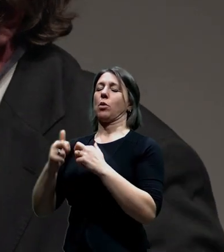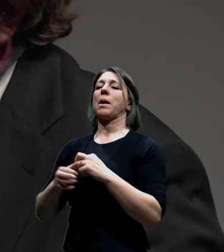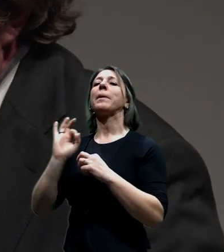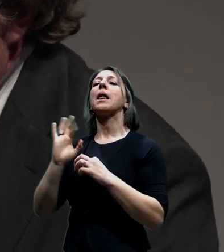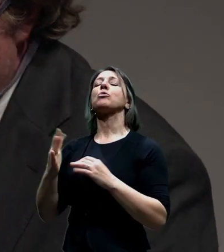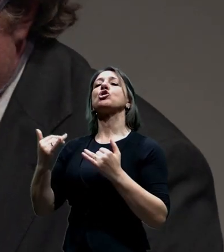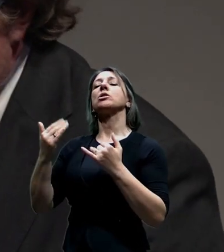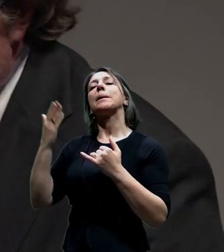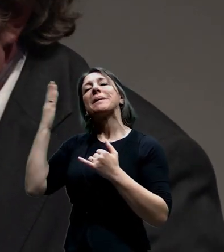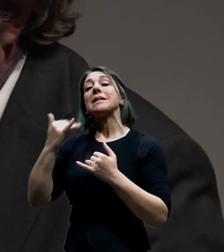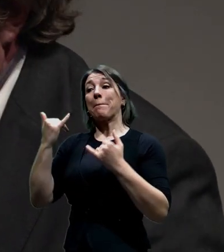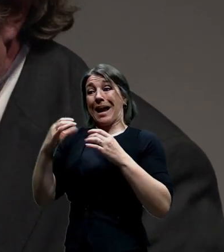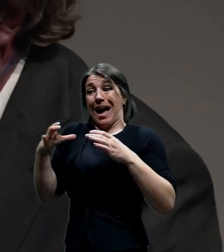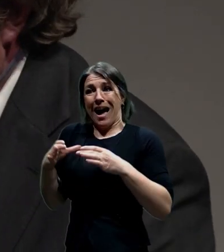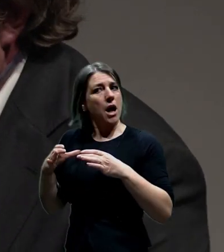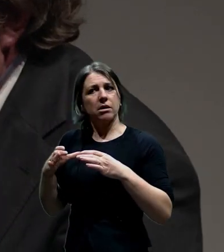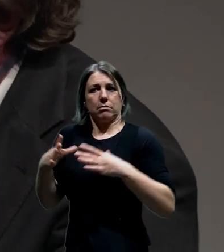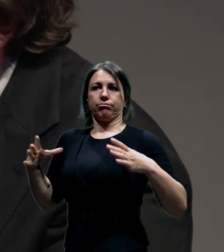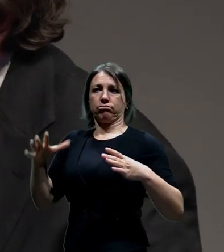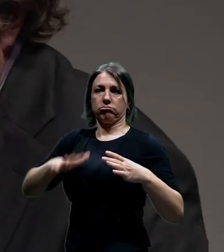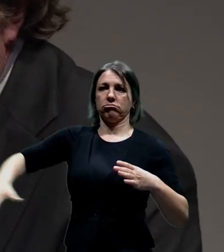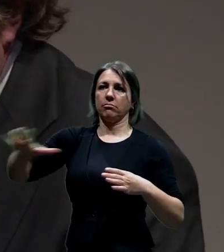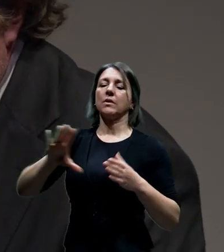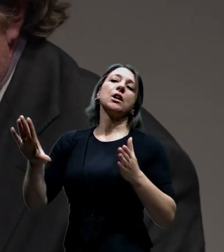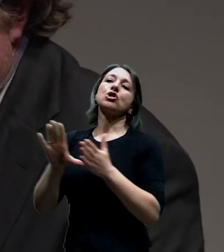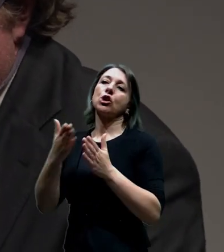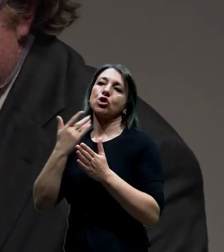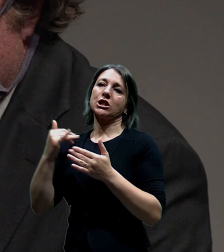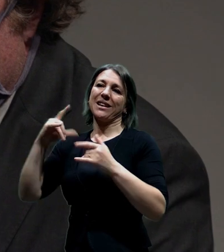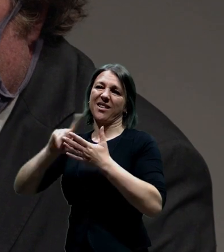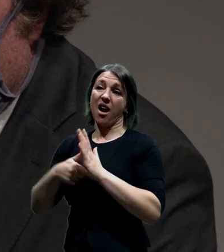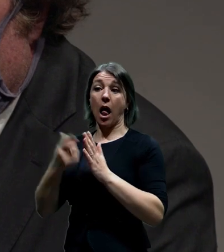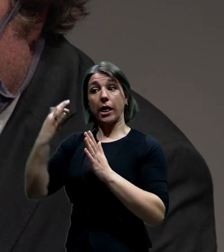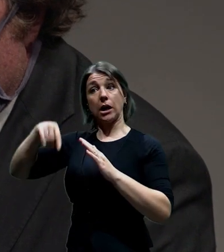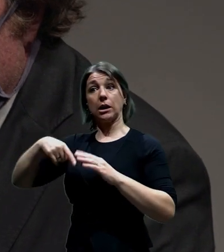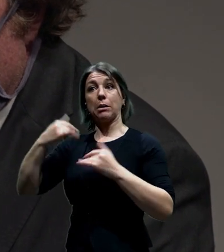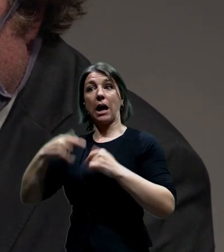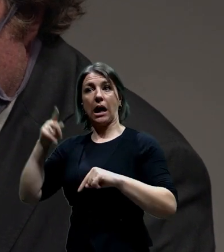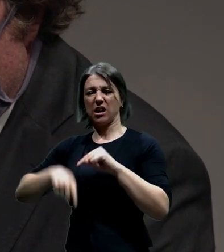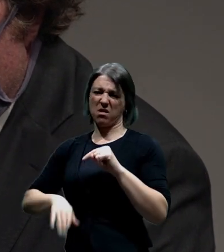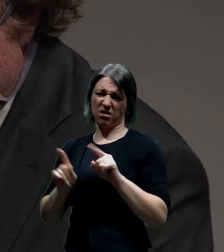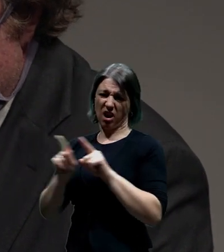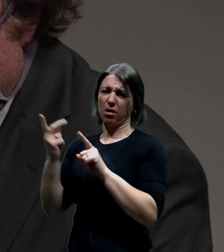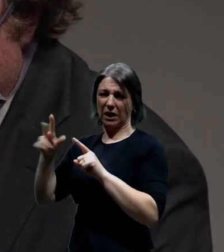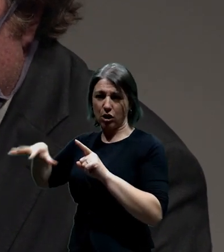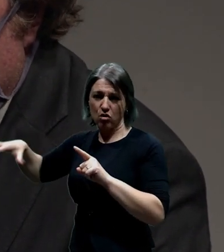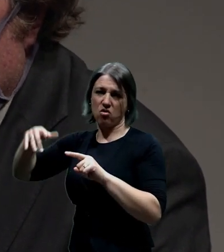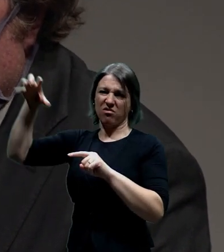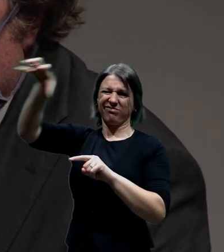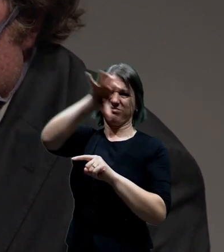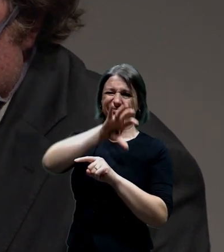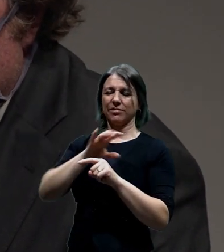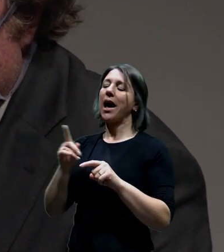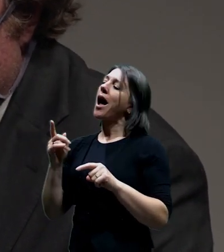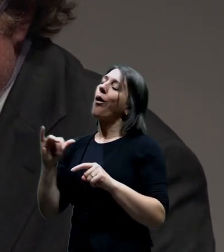netýká jenom Prahy, ale Brna, Ostravy, prostě další. A je taková francouzská zkušenost, která říká, že ten život je